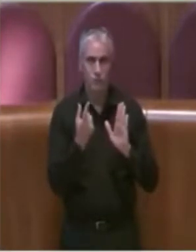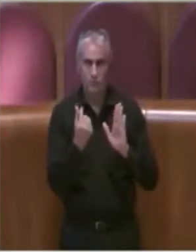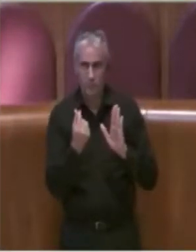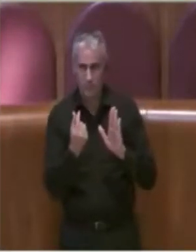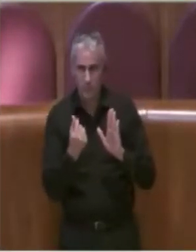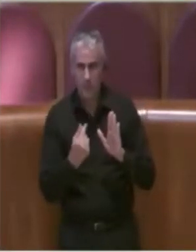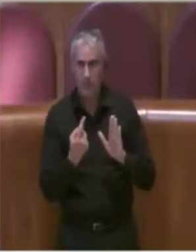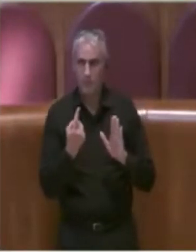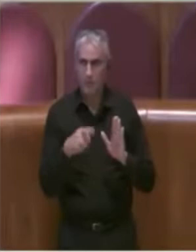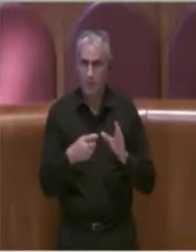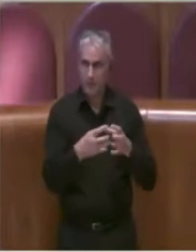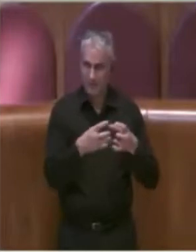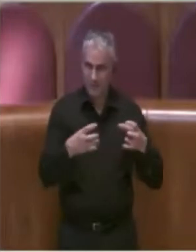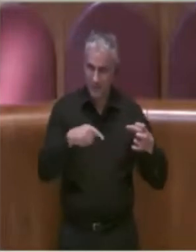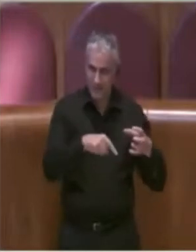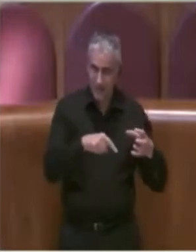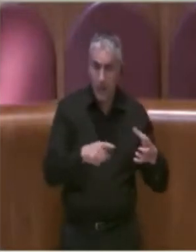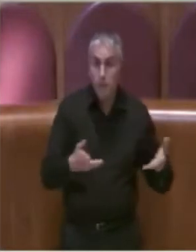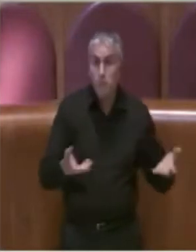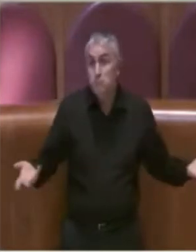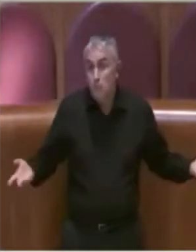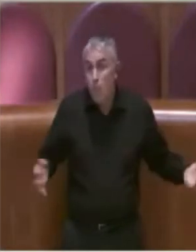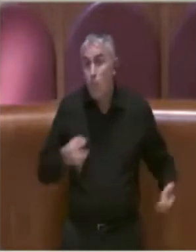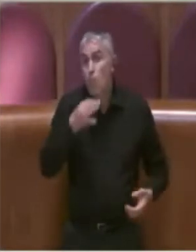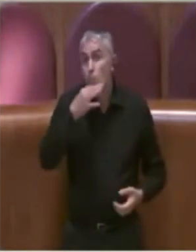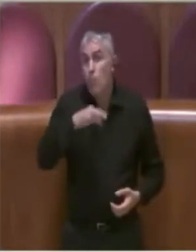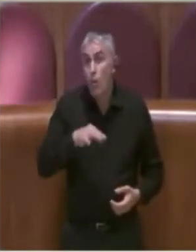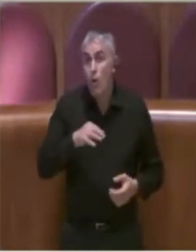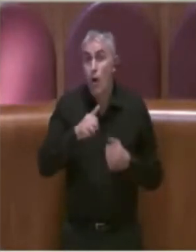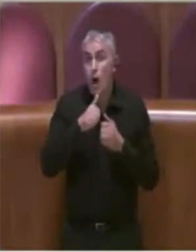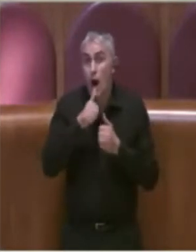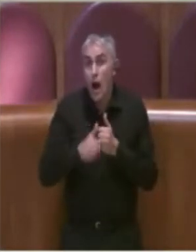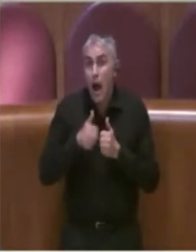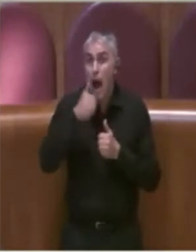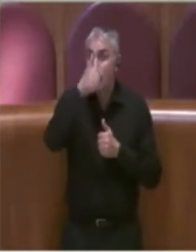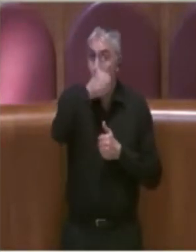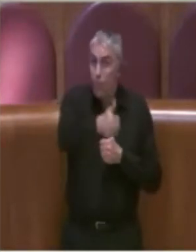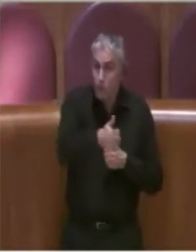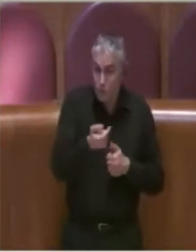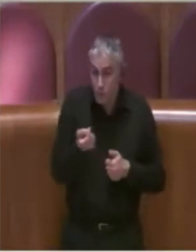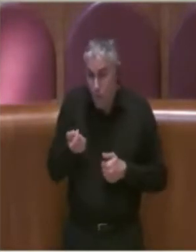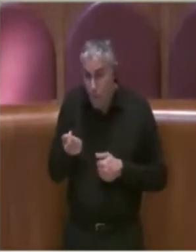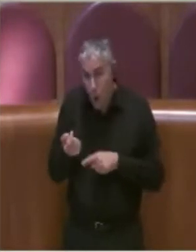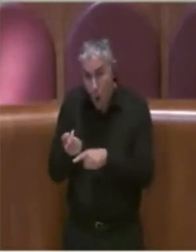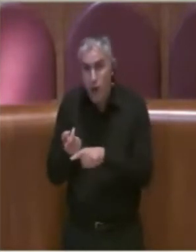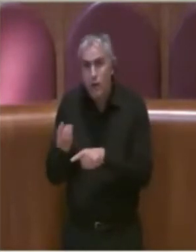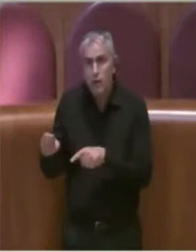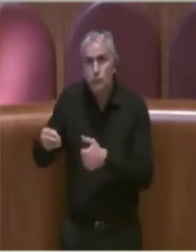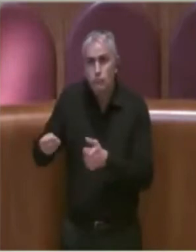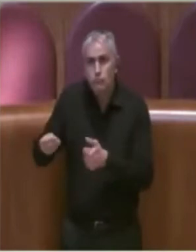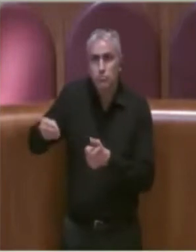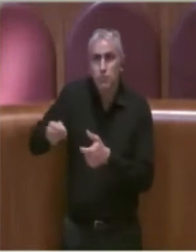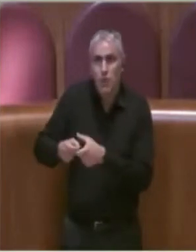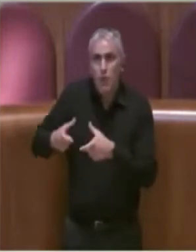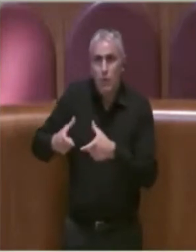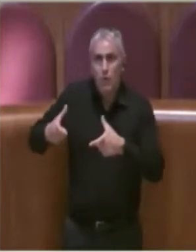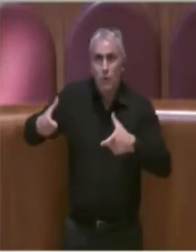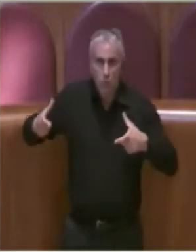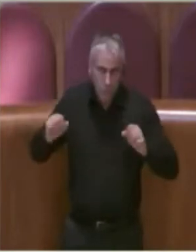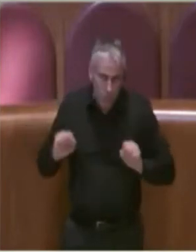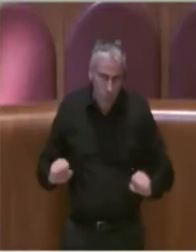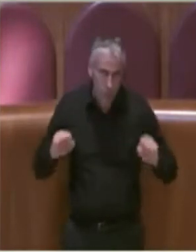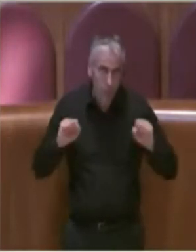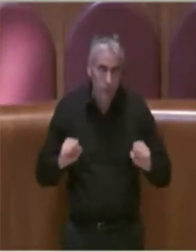'ente nulla vieta che l'anno prossimo a quel numero se ne aggiungeranno altri e altri e altri ancora quindi